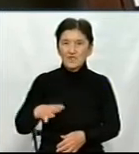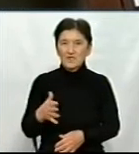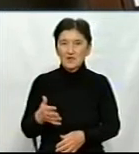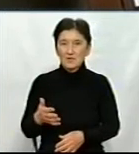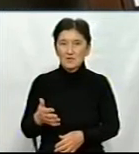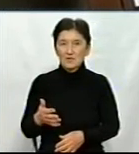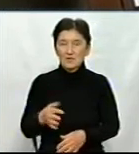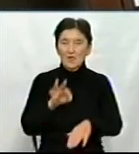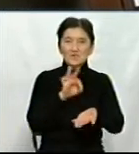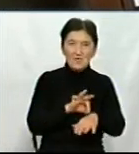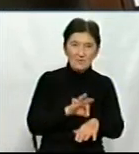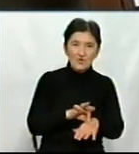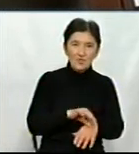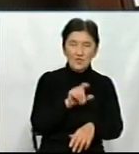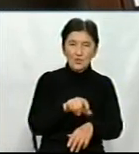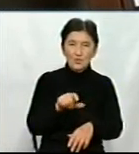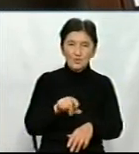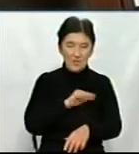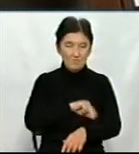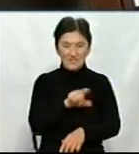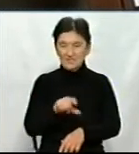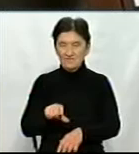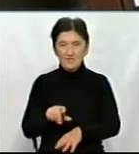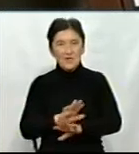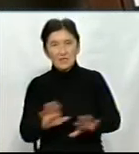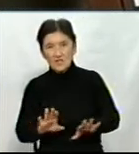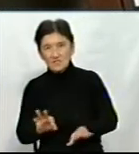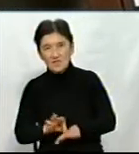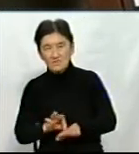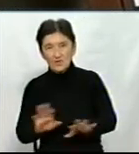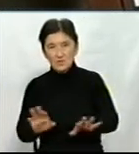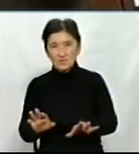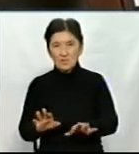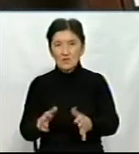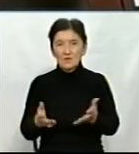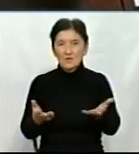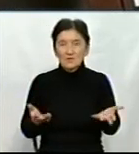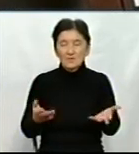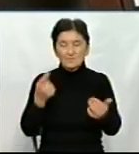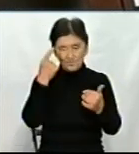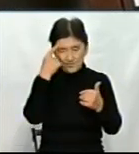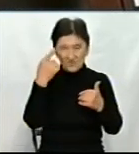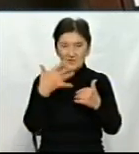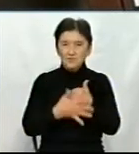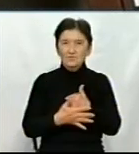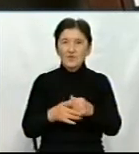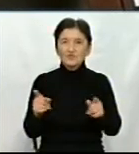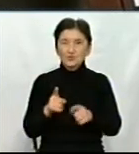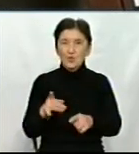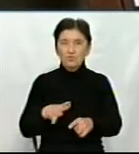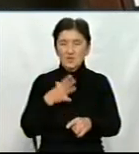Захворіють люди, працівники не захворіють. Захворіють, не захворіють. Зрозуміло, що були введені всім